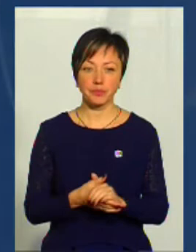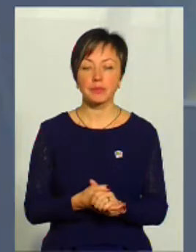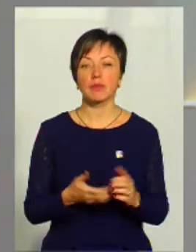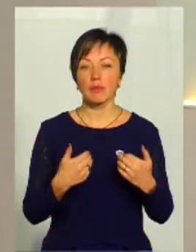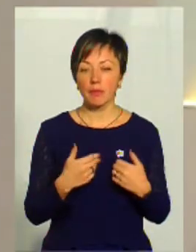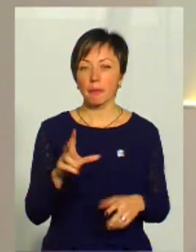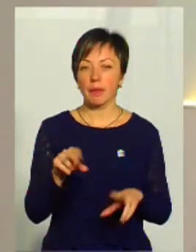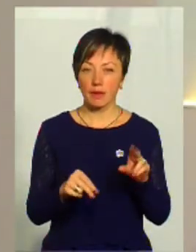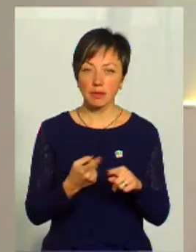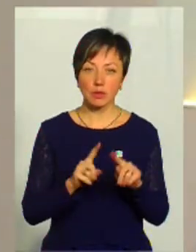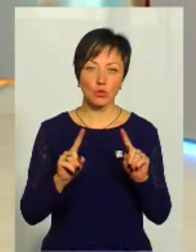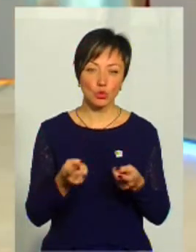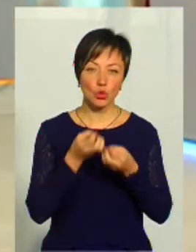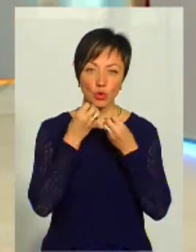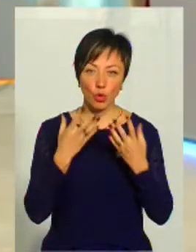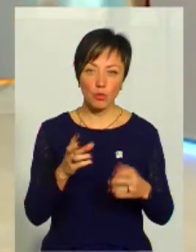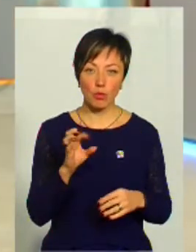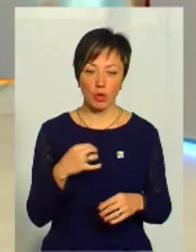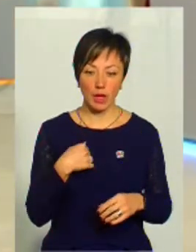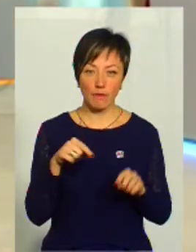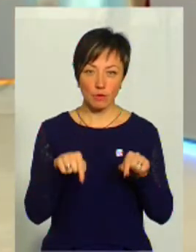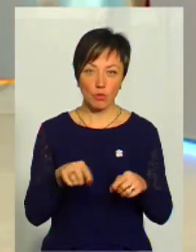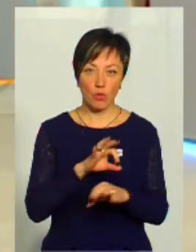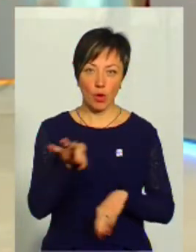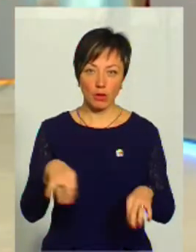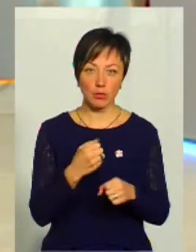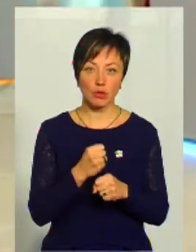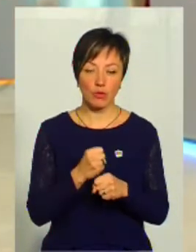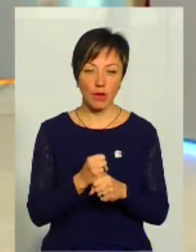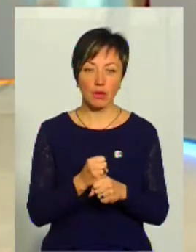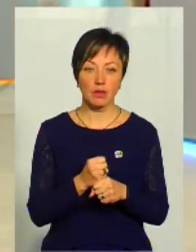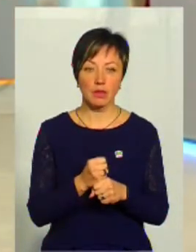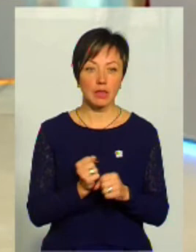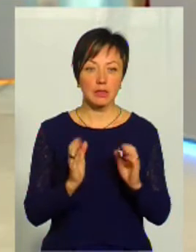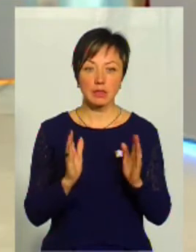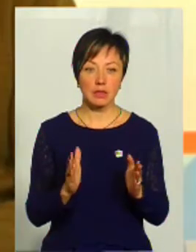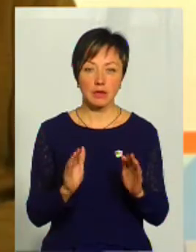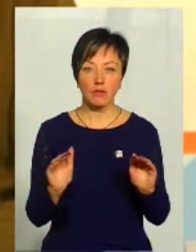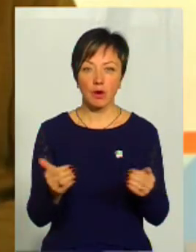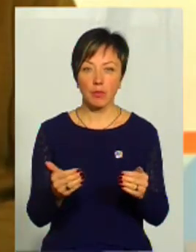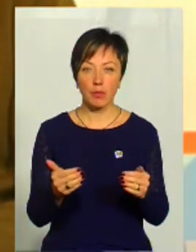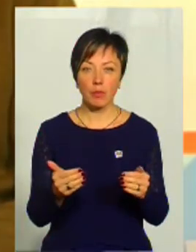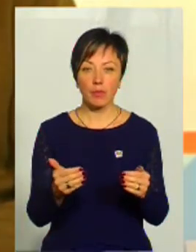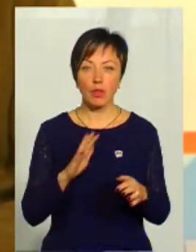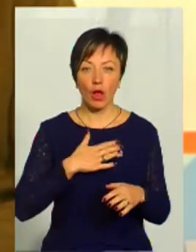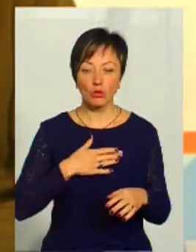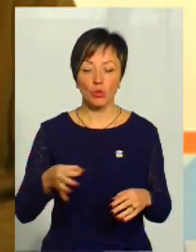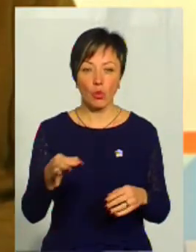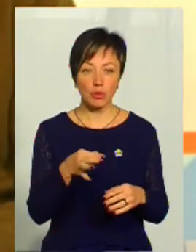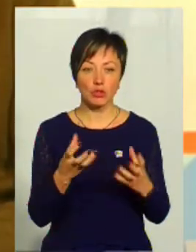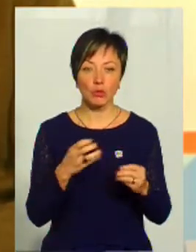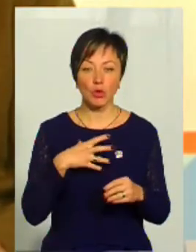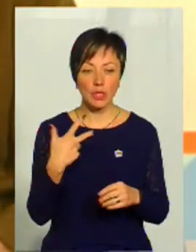Я рахую, що це дуже добре, тому що я саме в цьому проєкті працювала. Не тільки в межах нашої